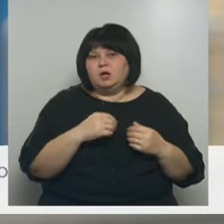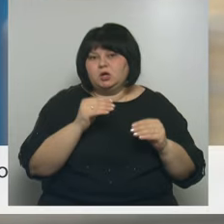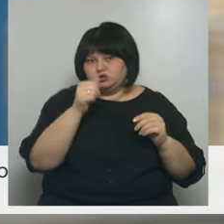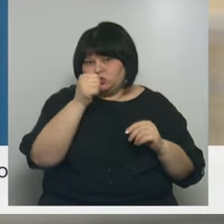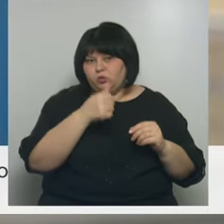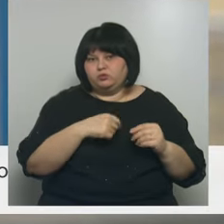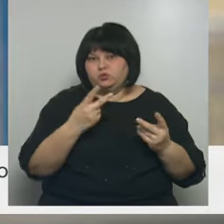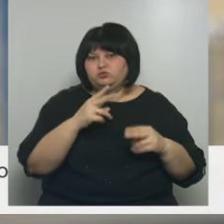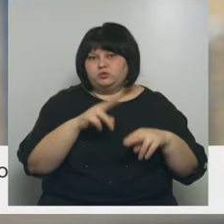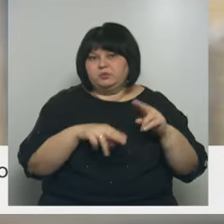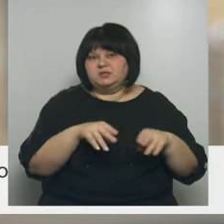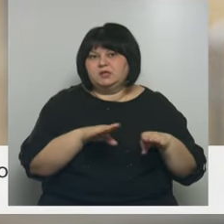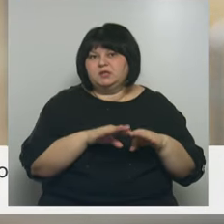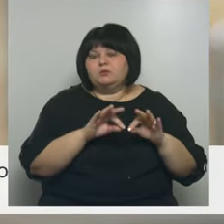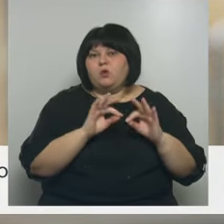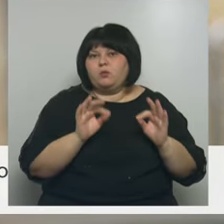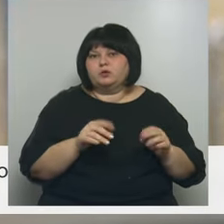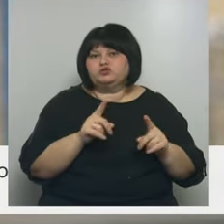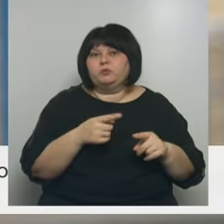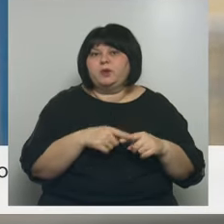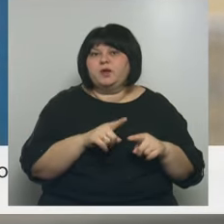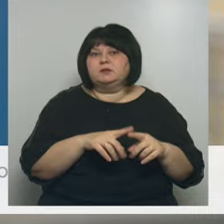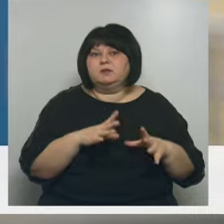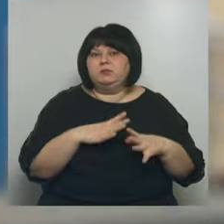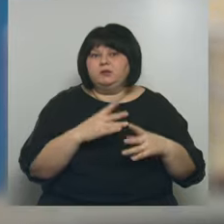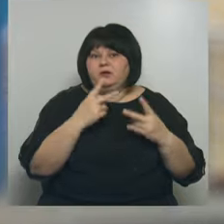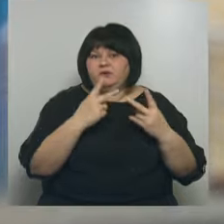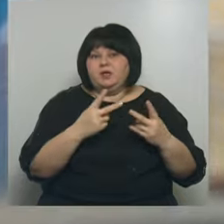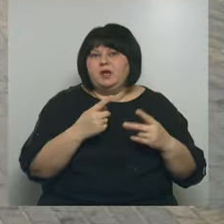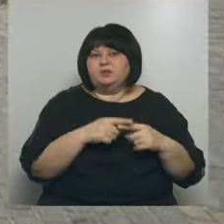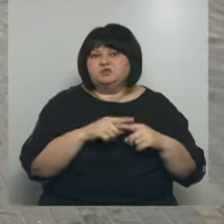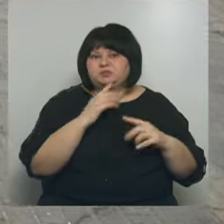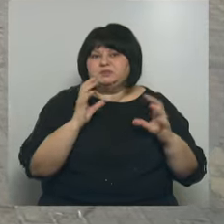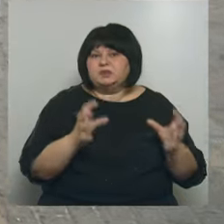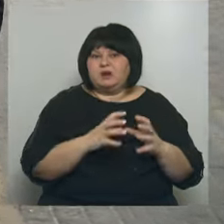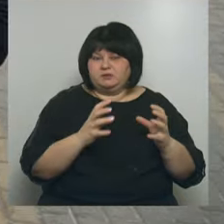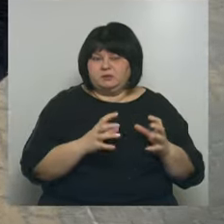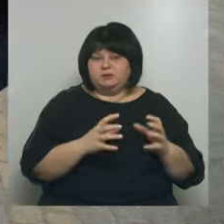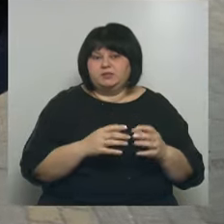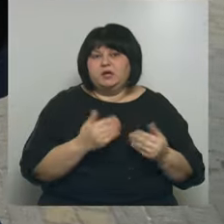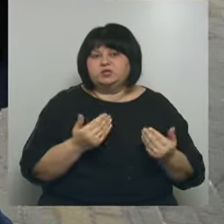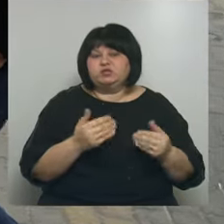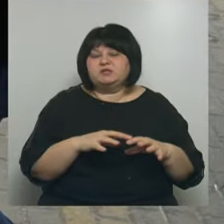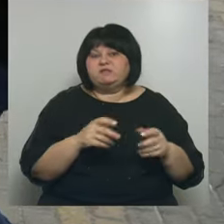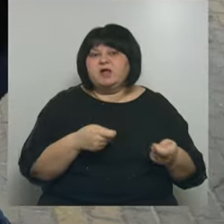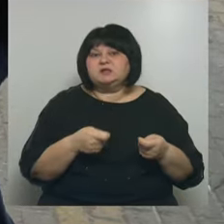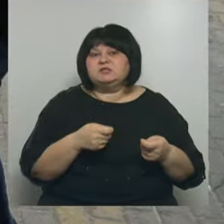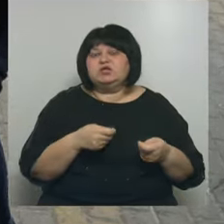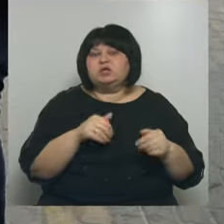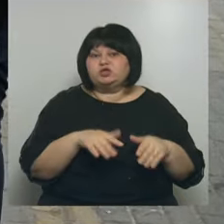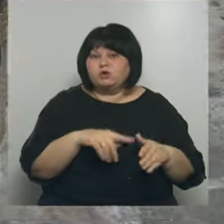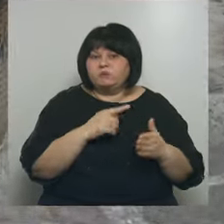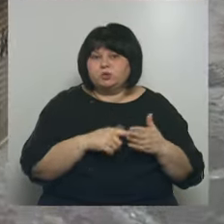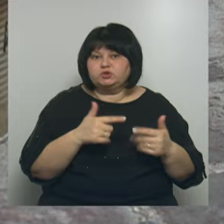таким образом, чтобы это читалось, этот символ сохранился. Сейчас власти решают вопрос, где